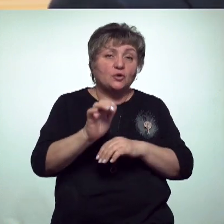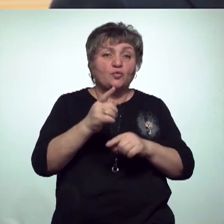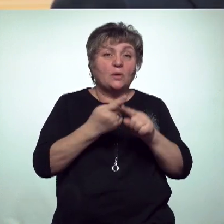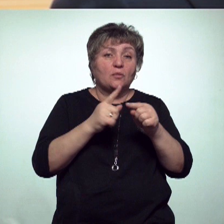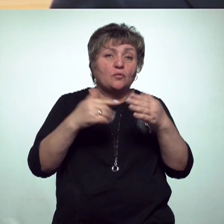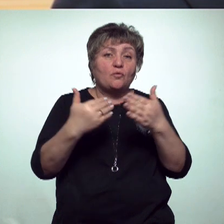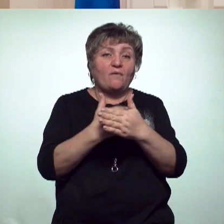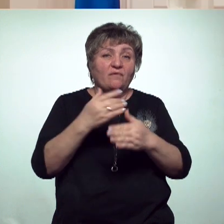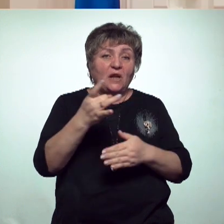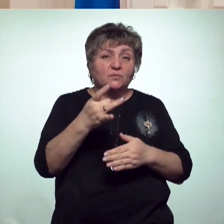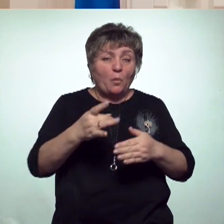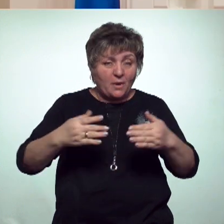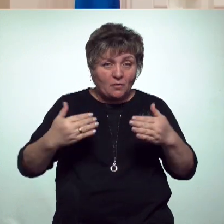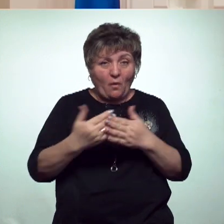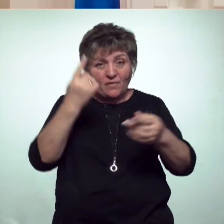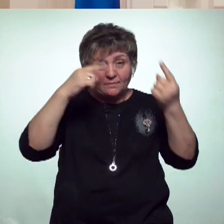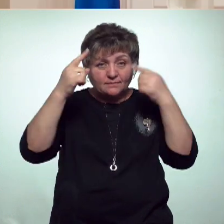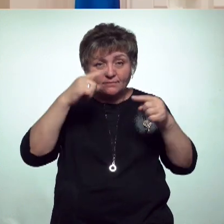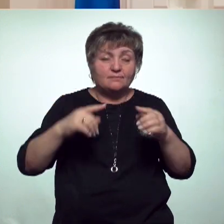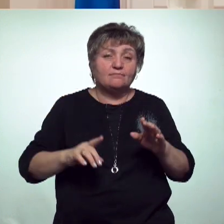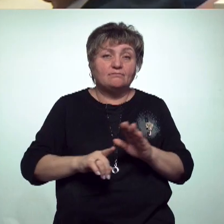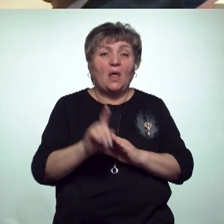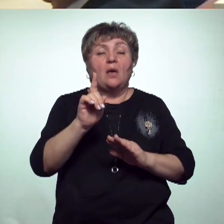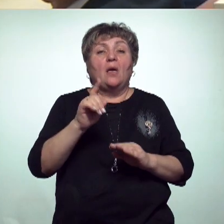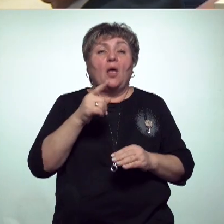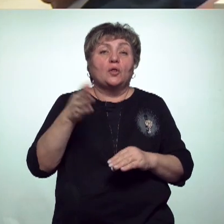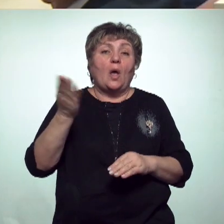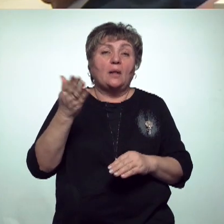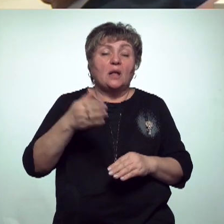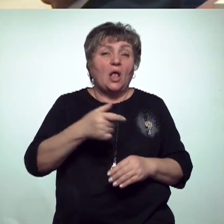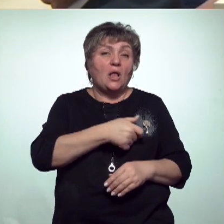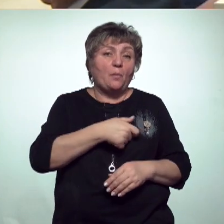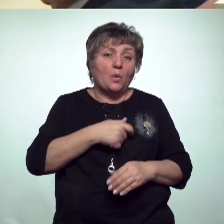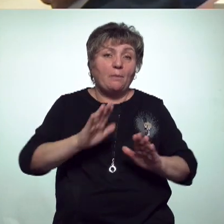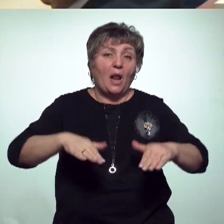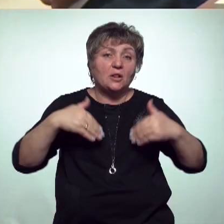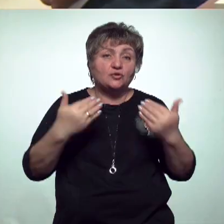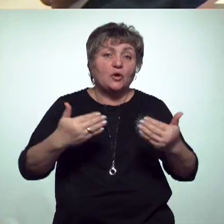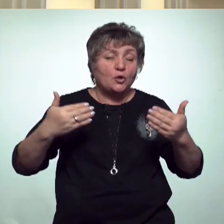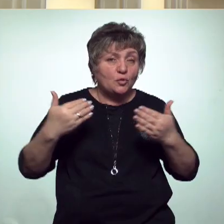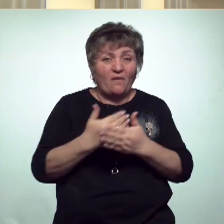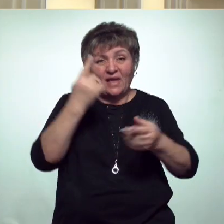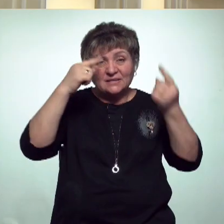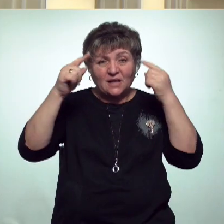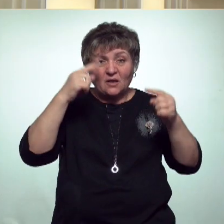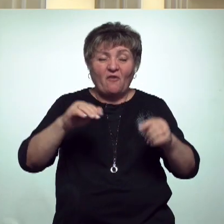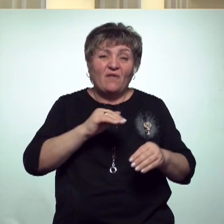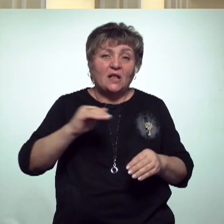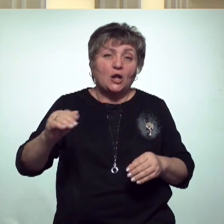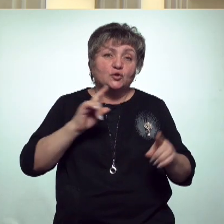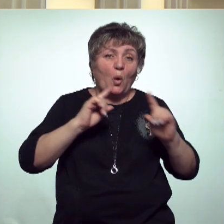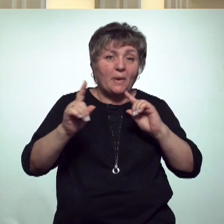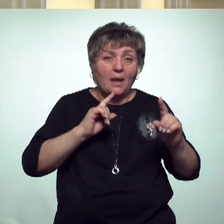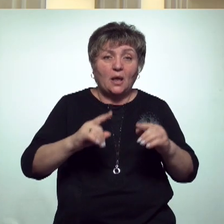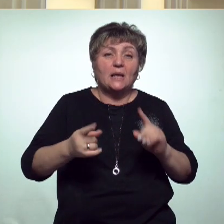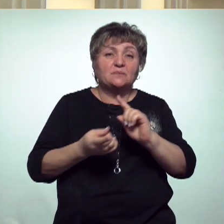экономики республики. Но на это нужны средства. Возвращаясь к началу доклада главы, депутаты предложили выйти с инициативой в федеральное собрание об